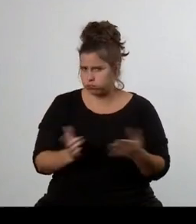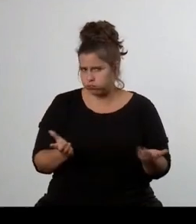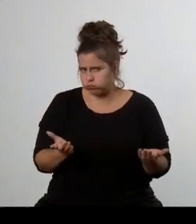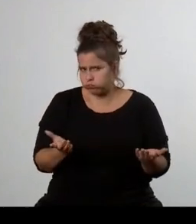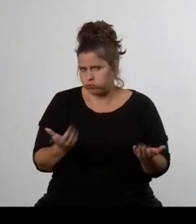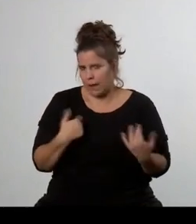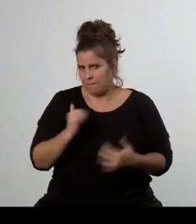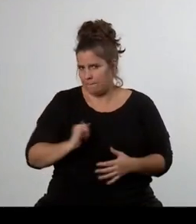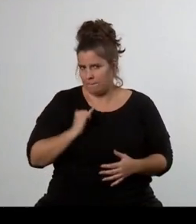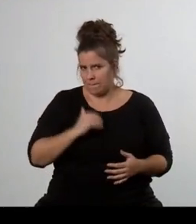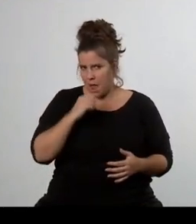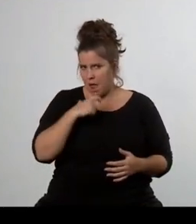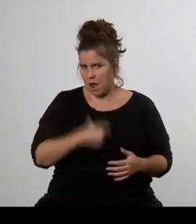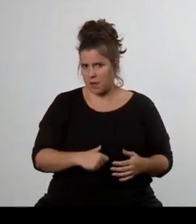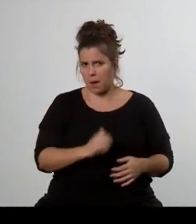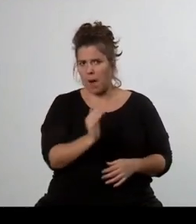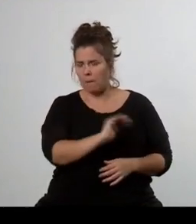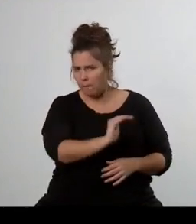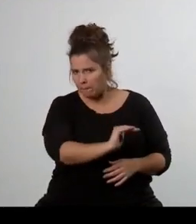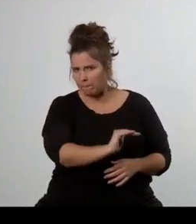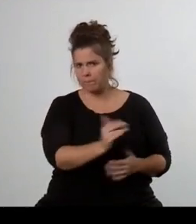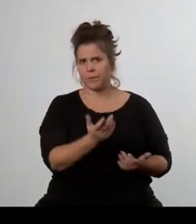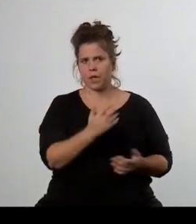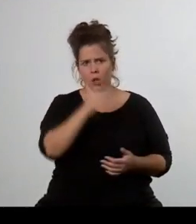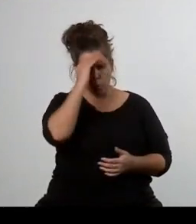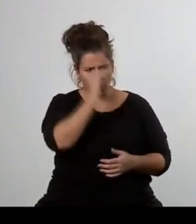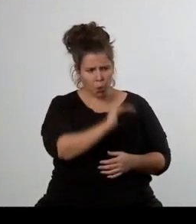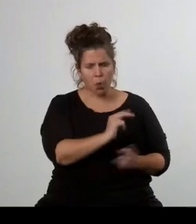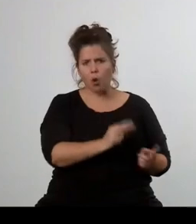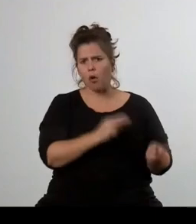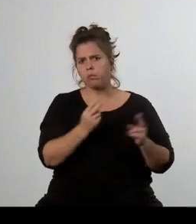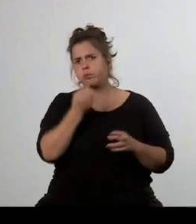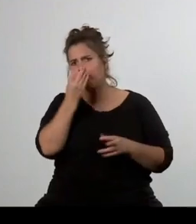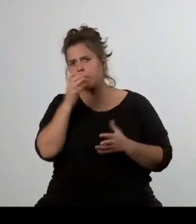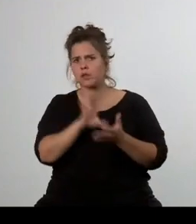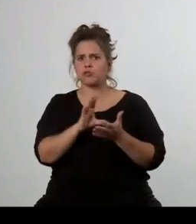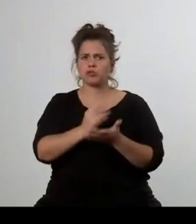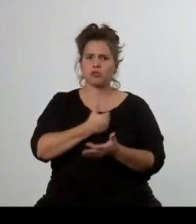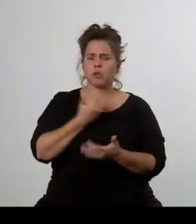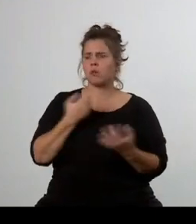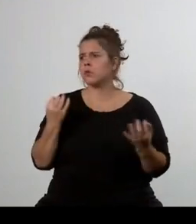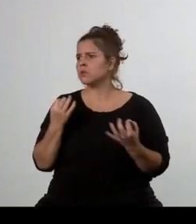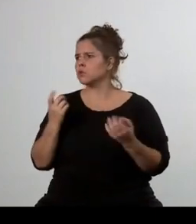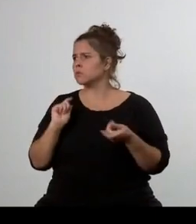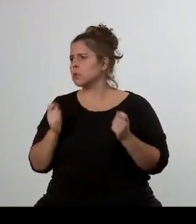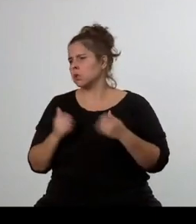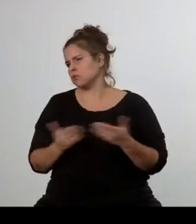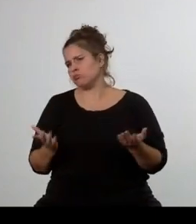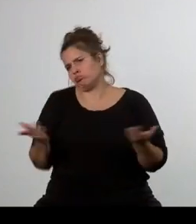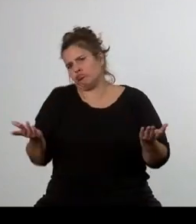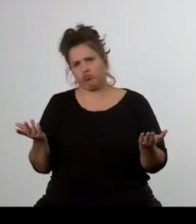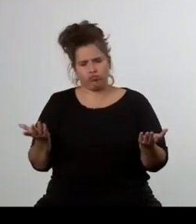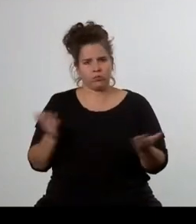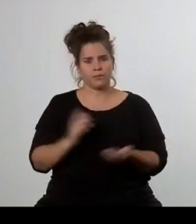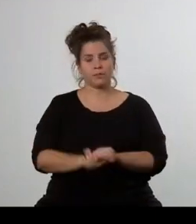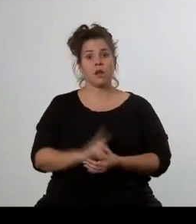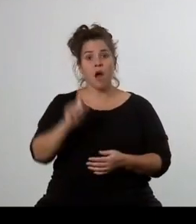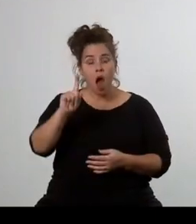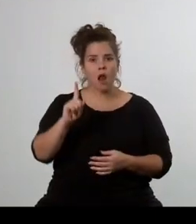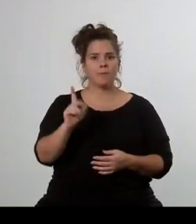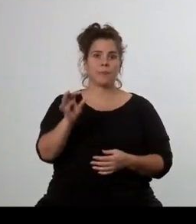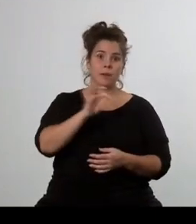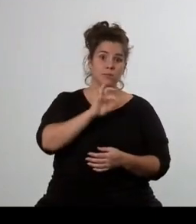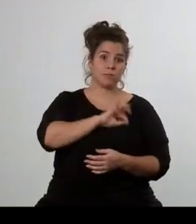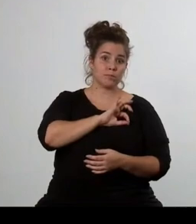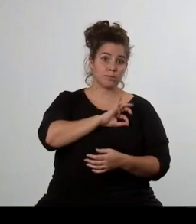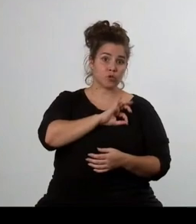prostě jsem byl nejdřív malej kluk a pak puberták na střední škole. Ale řada mých starších přátel